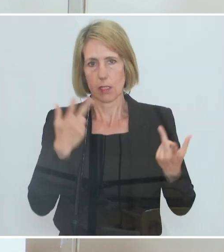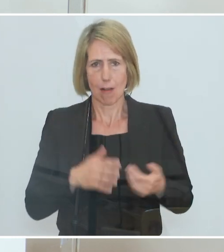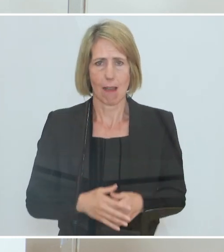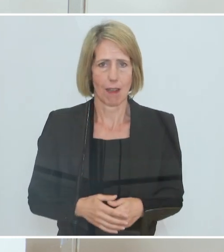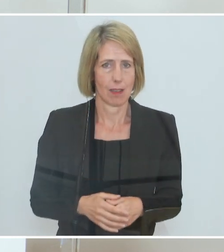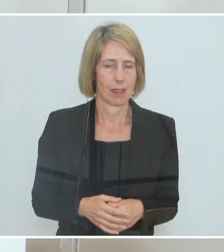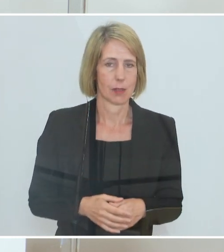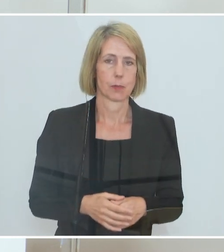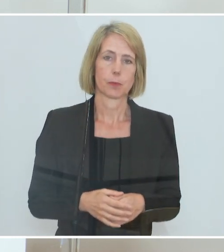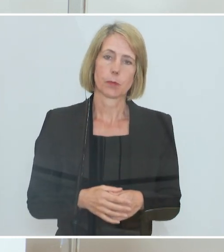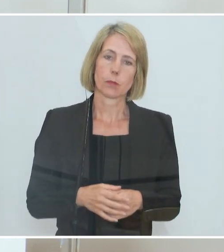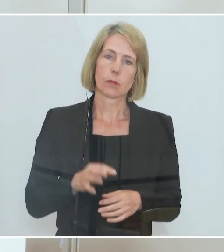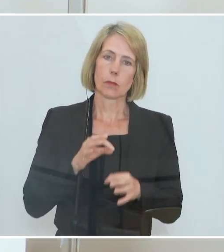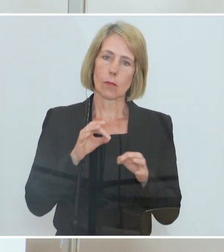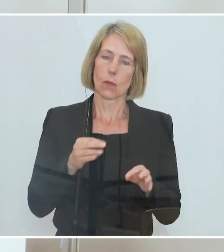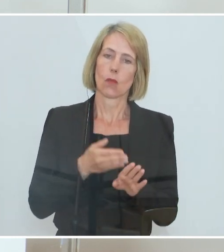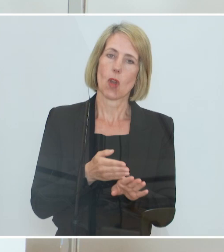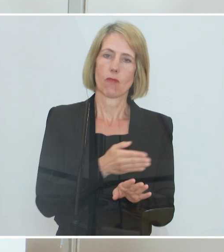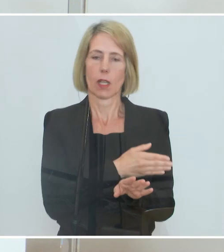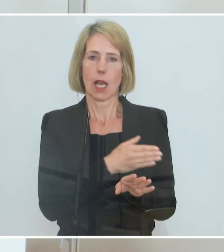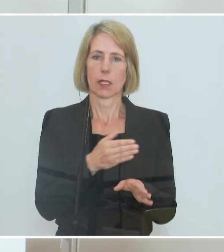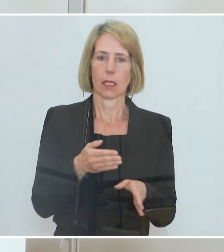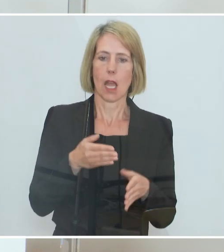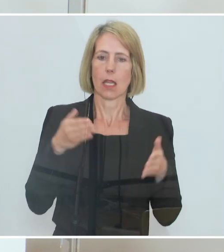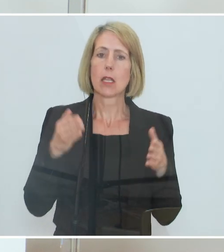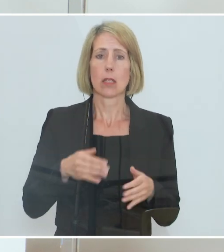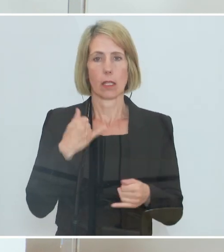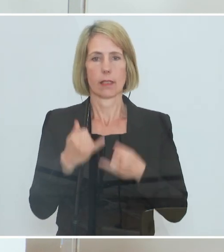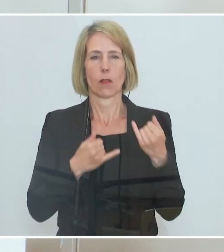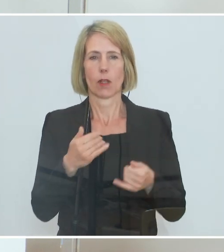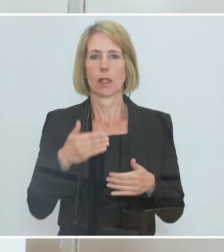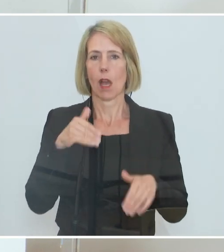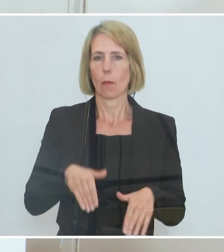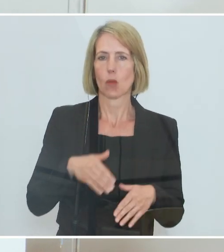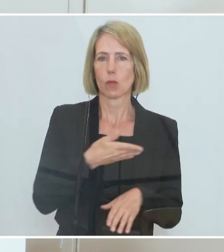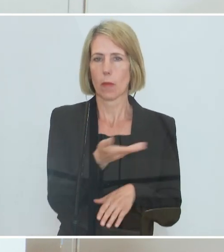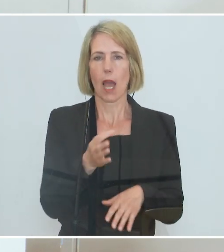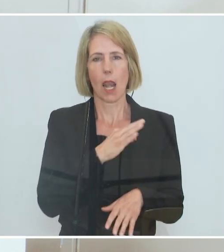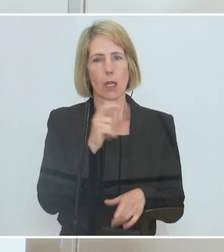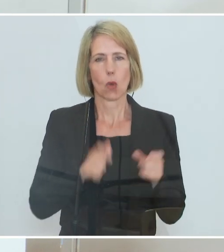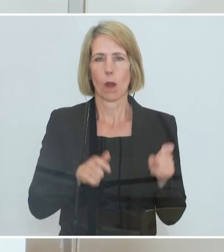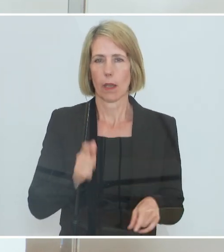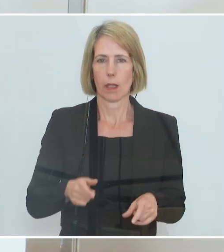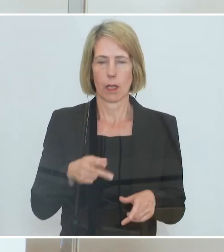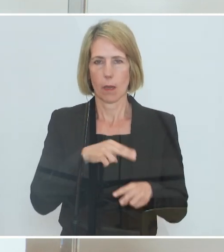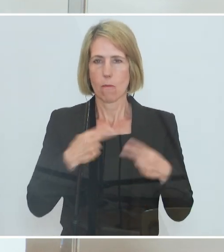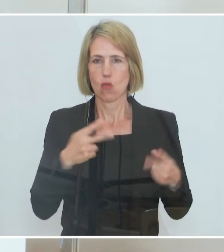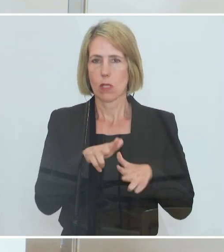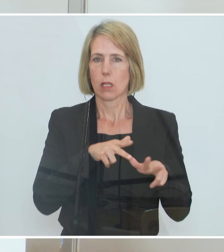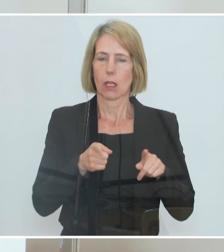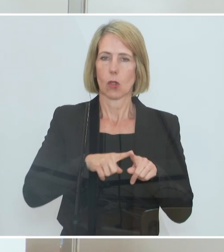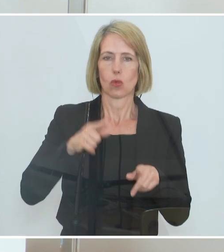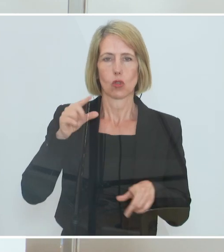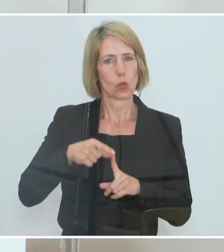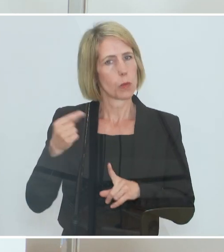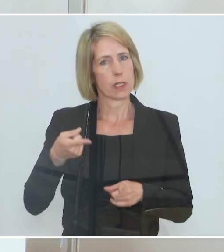Ich darf mich da auch für das vergangene sehr intensive Jahr bei allen Kollegen der Bundesregierung, aber auch bei den Spitzen der Sozialpartner für die gute